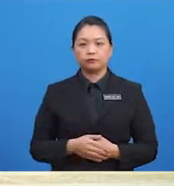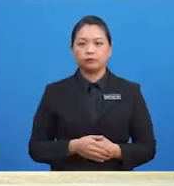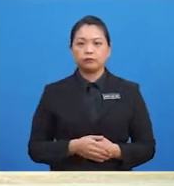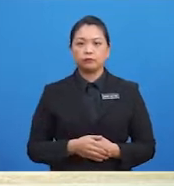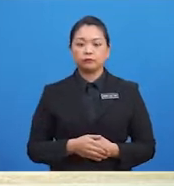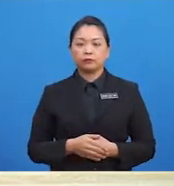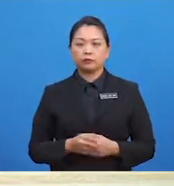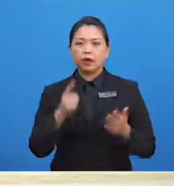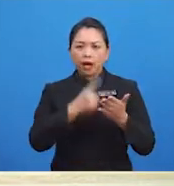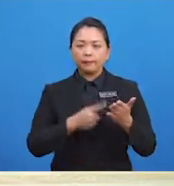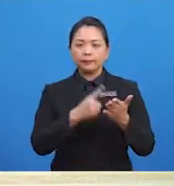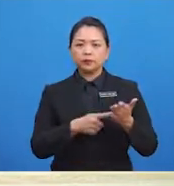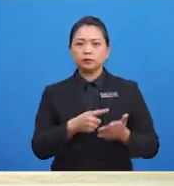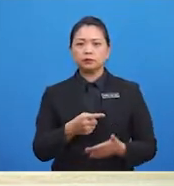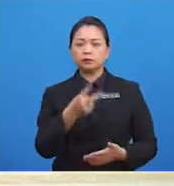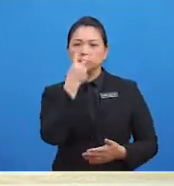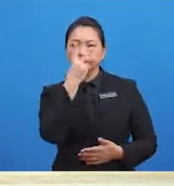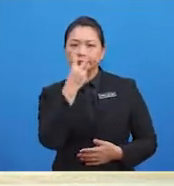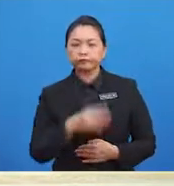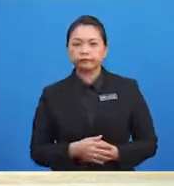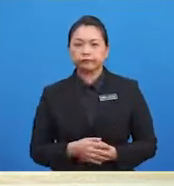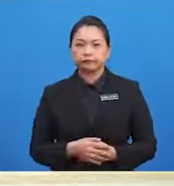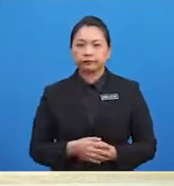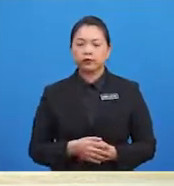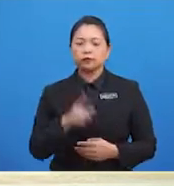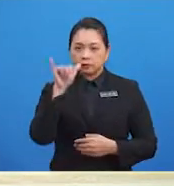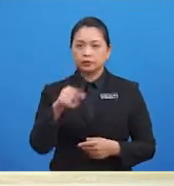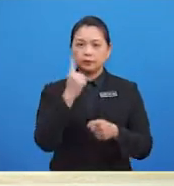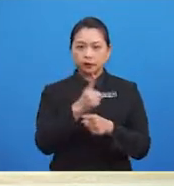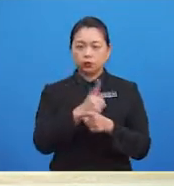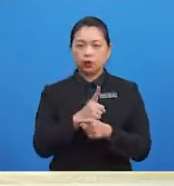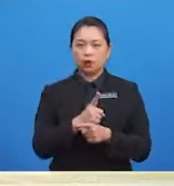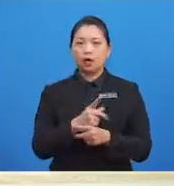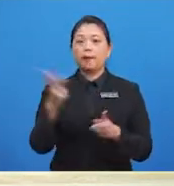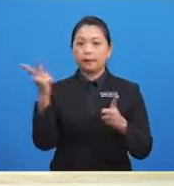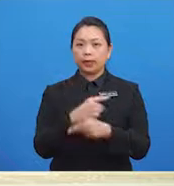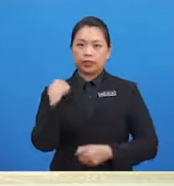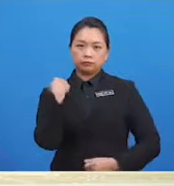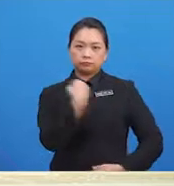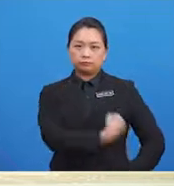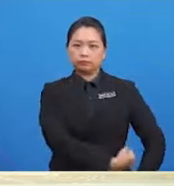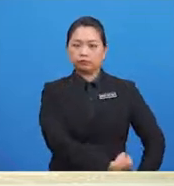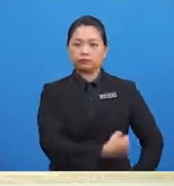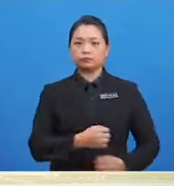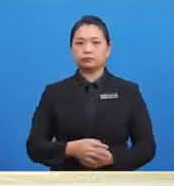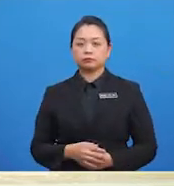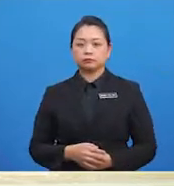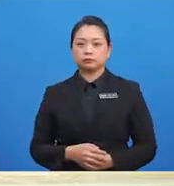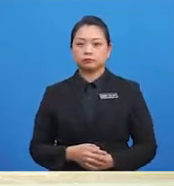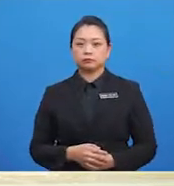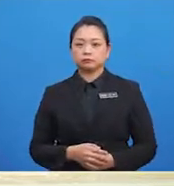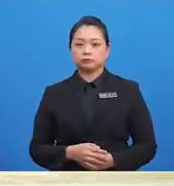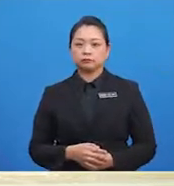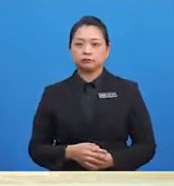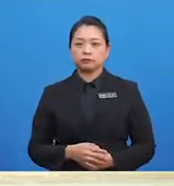keledah dalam kereta Kita perlulah memakai tali pinggang keledah Semasa menaiki